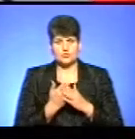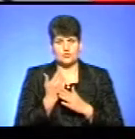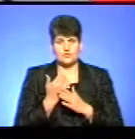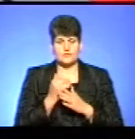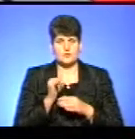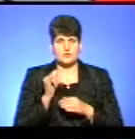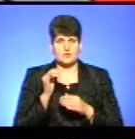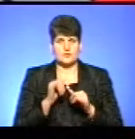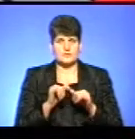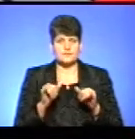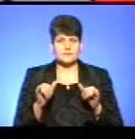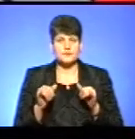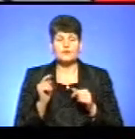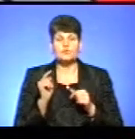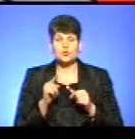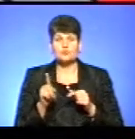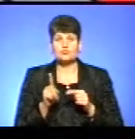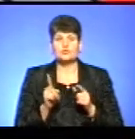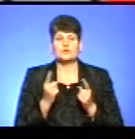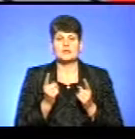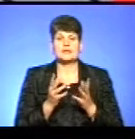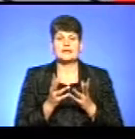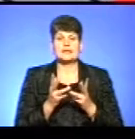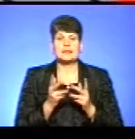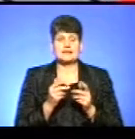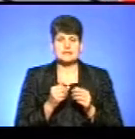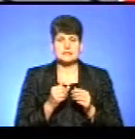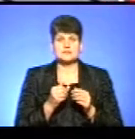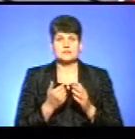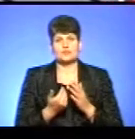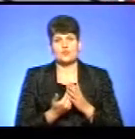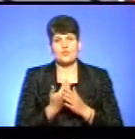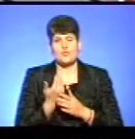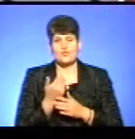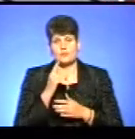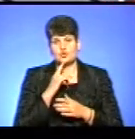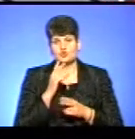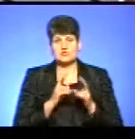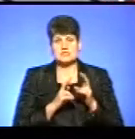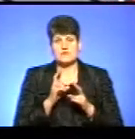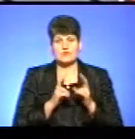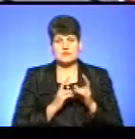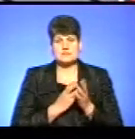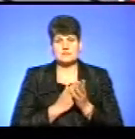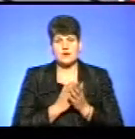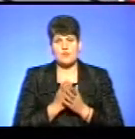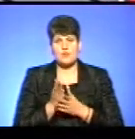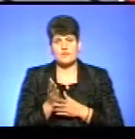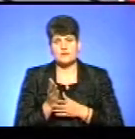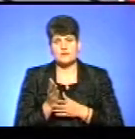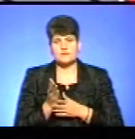завдяки тому, що якась кількість нових заводів, які спрямовані на